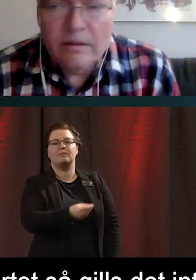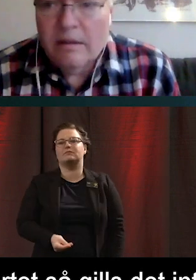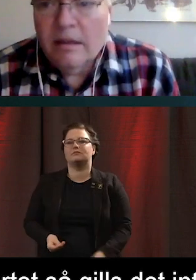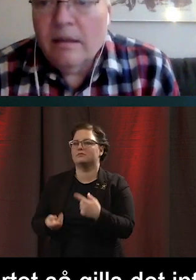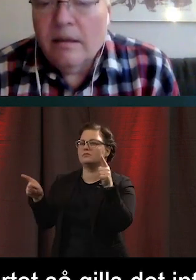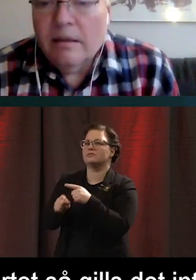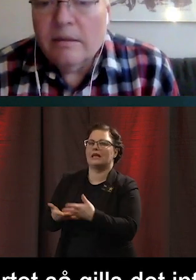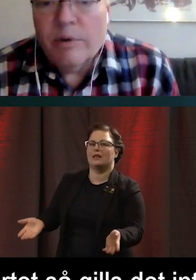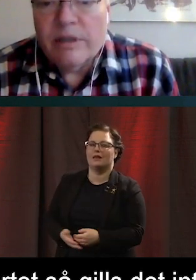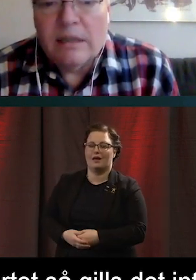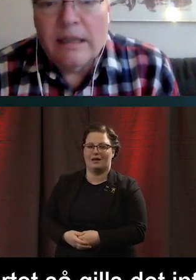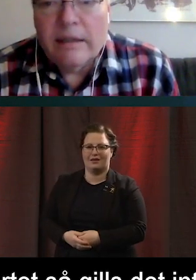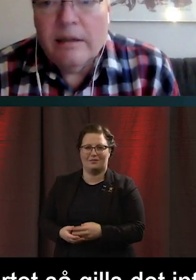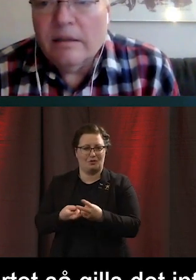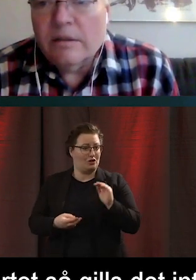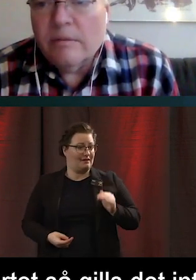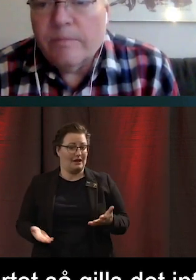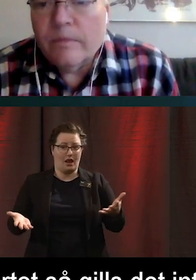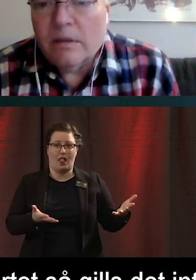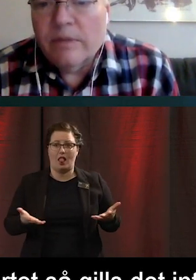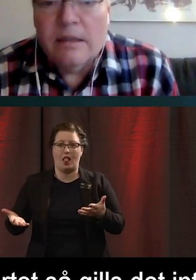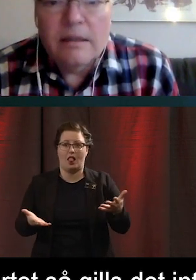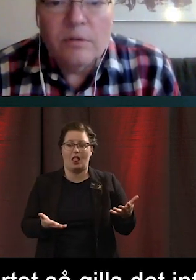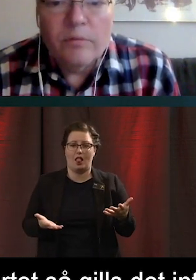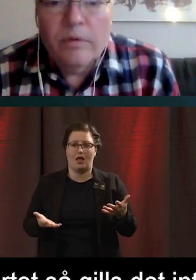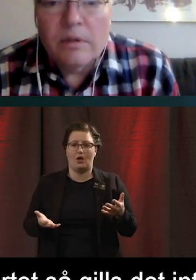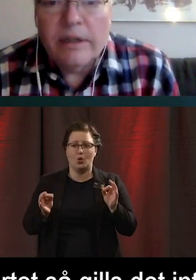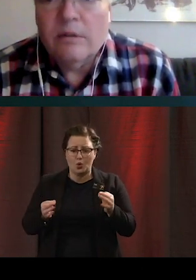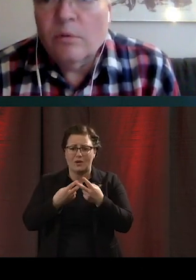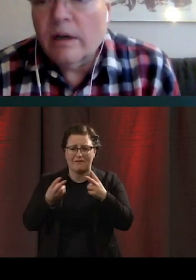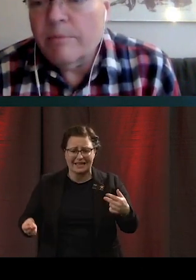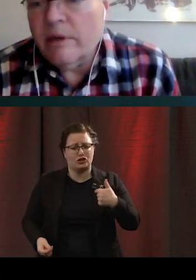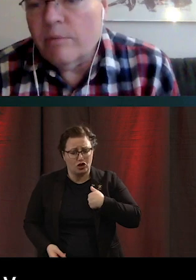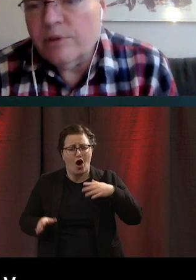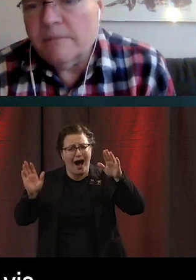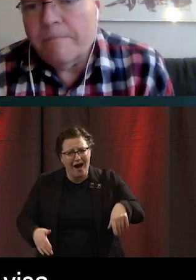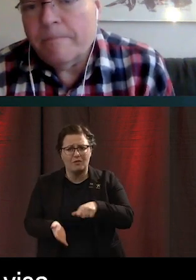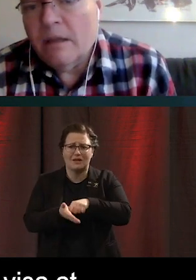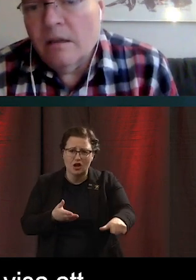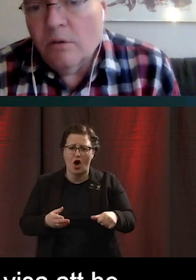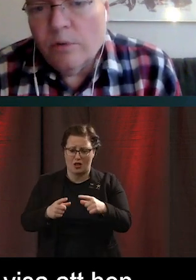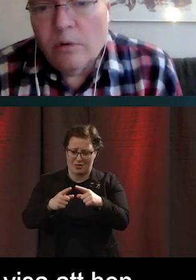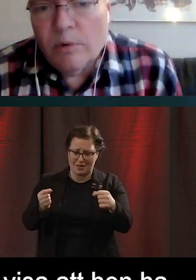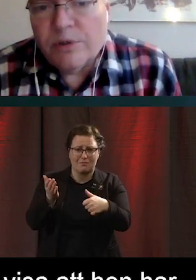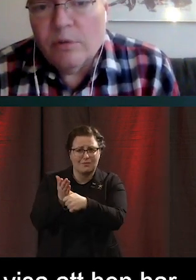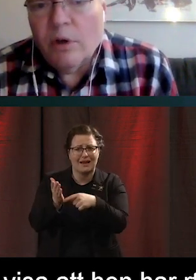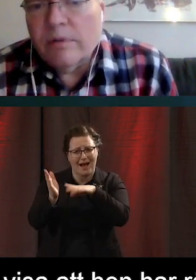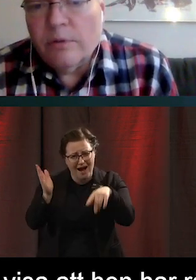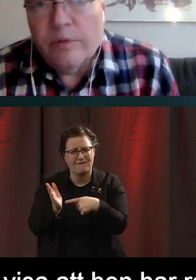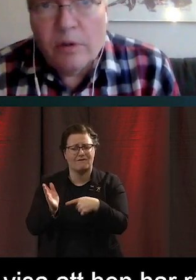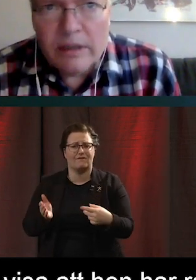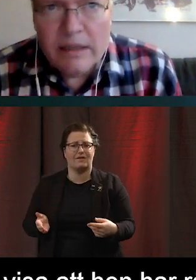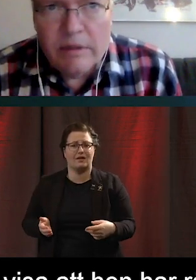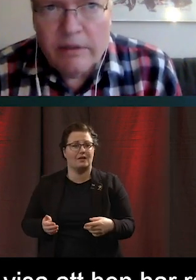har inget bra sätt längre att visa att hon har rätt att åka på den här bussen. Och då måste hon